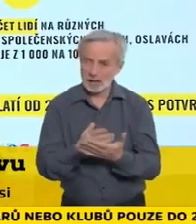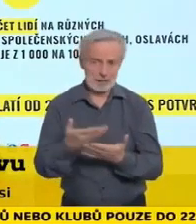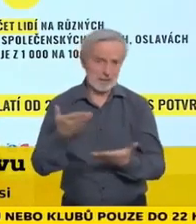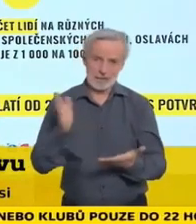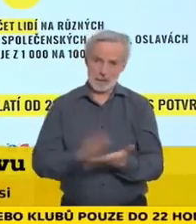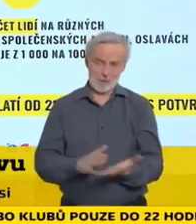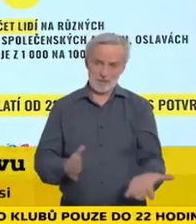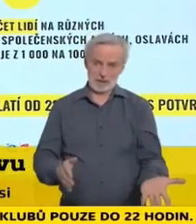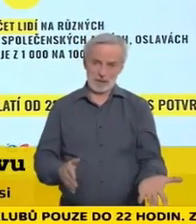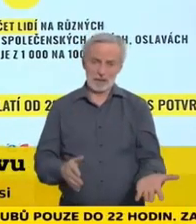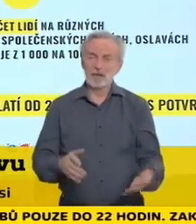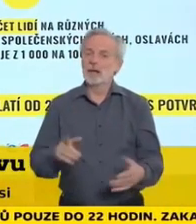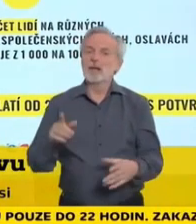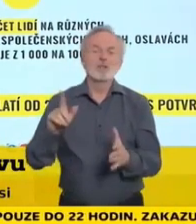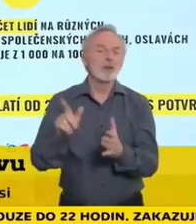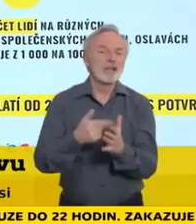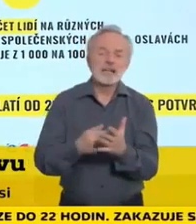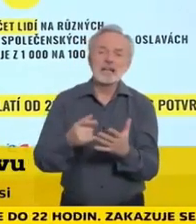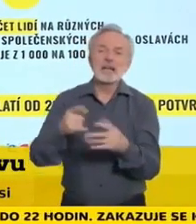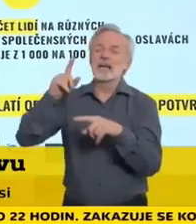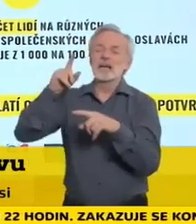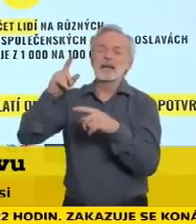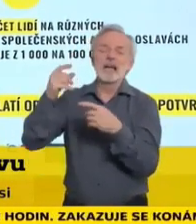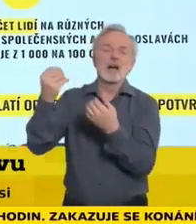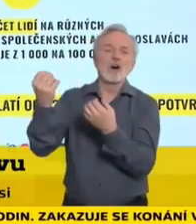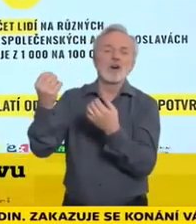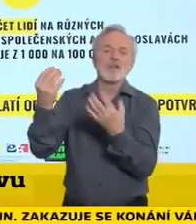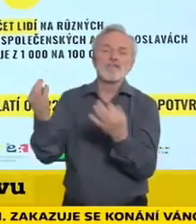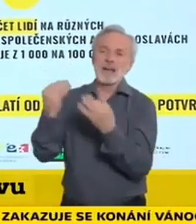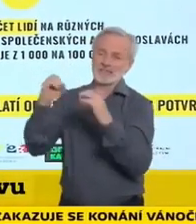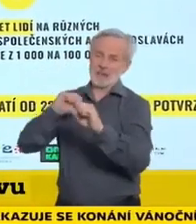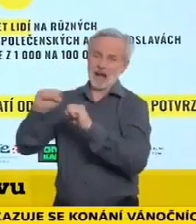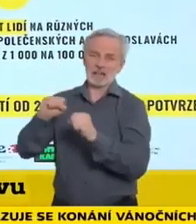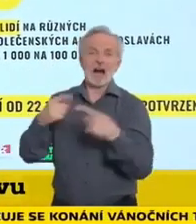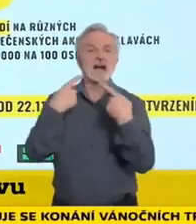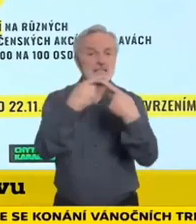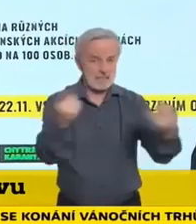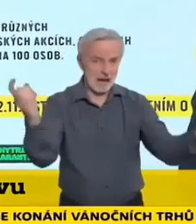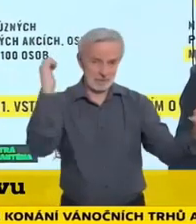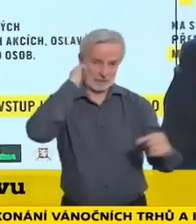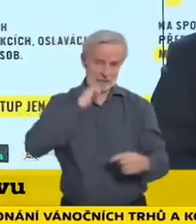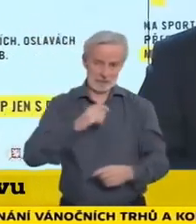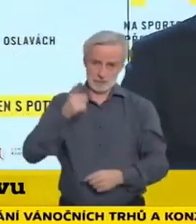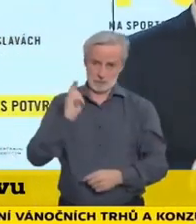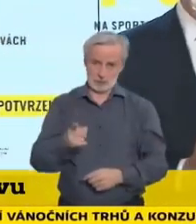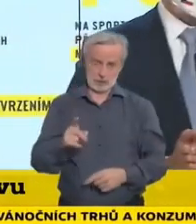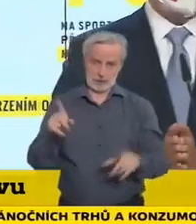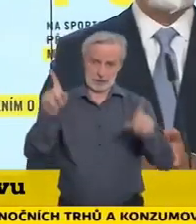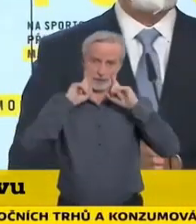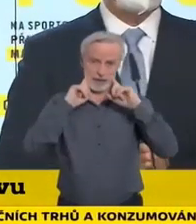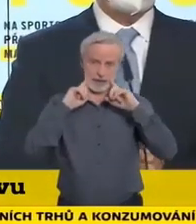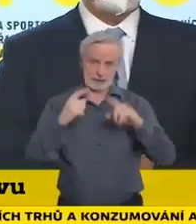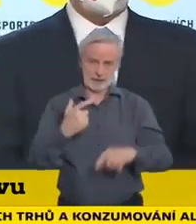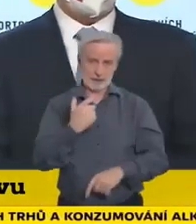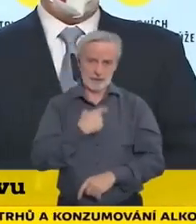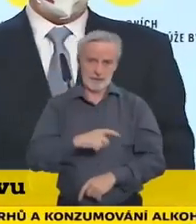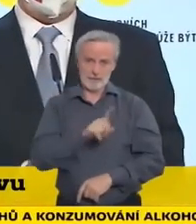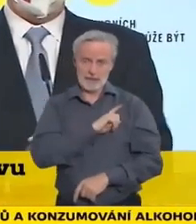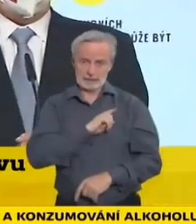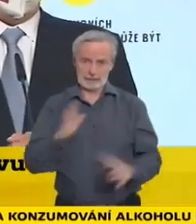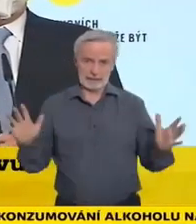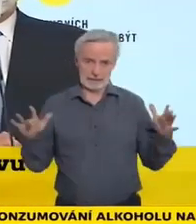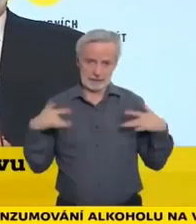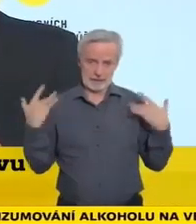té pandemii přistoupí. Já bych chtěl dodat, že to je silný apel na všechny naše občany, protože my slyšíme, jak se